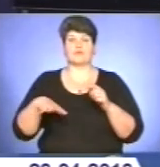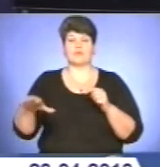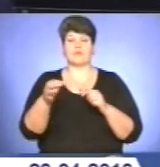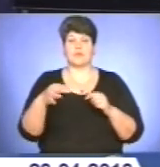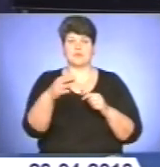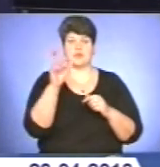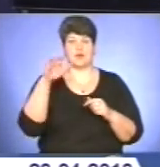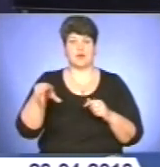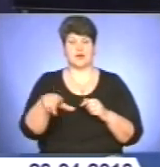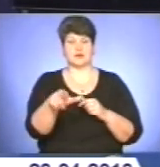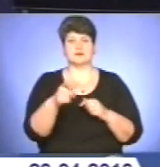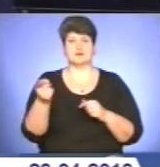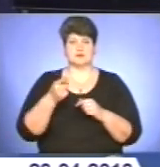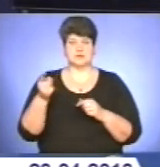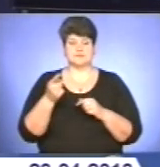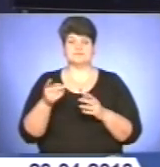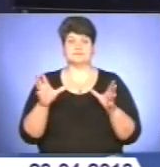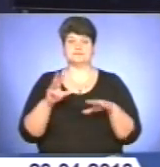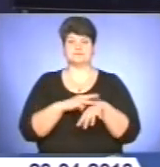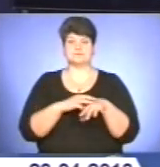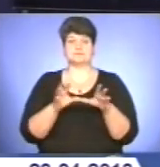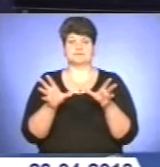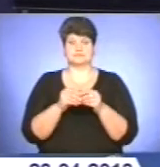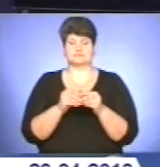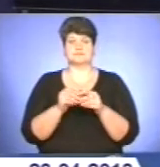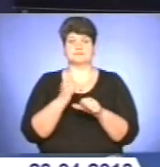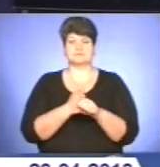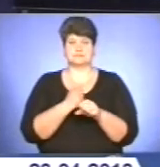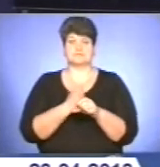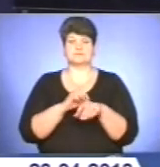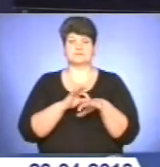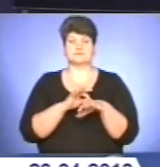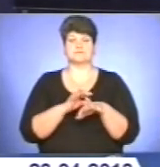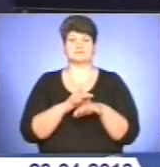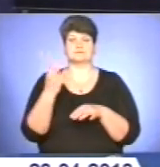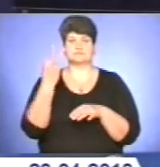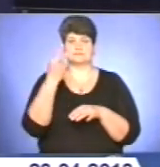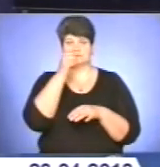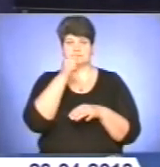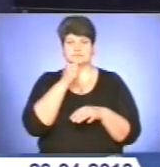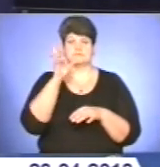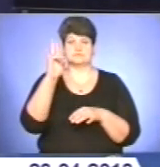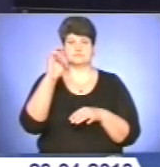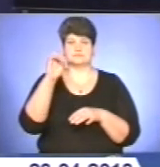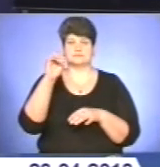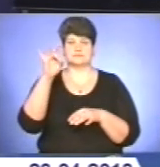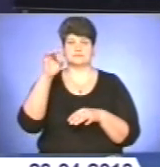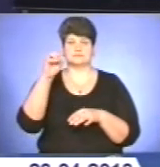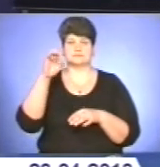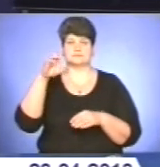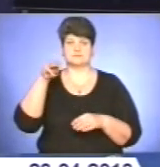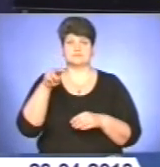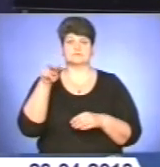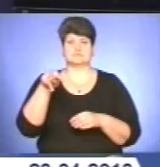спільно з працівниками Рибоохорони області проводять двомісячник НЕРЕС-2013. Сюжет сектору зв'язків з громадськістю